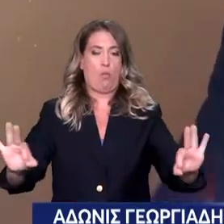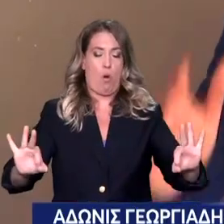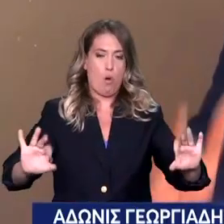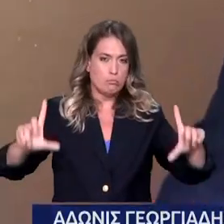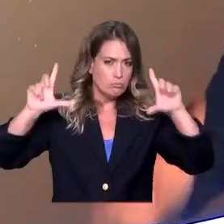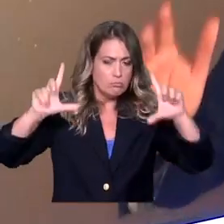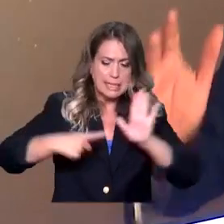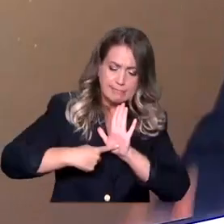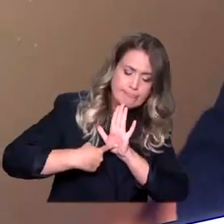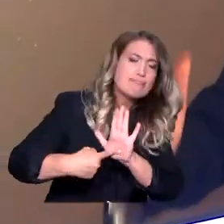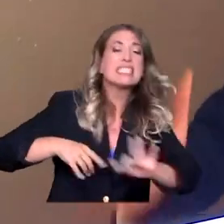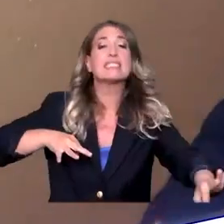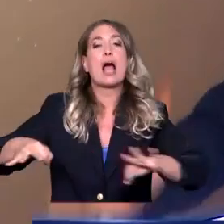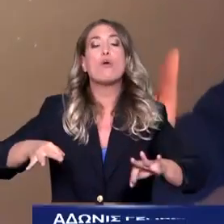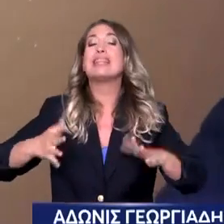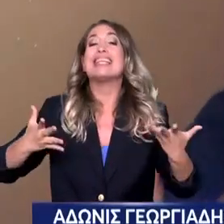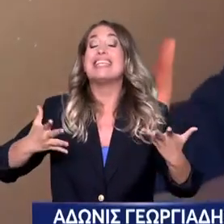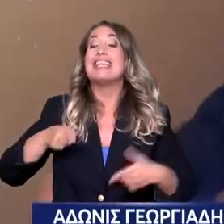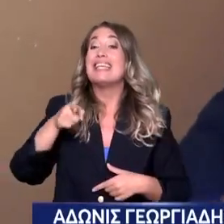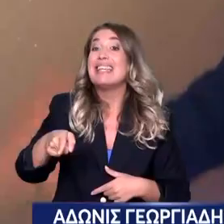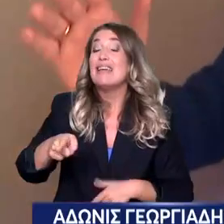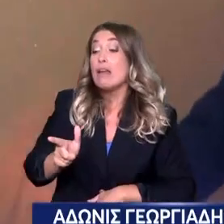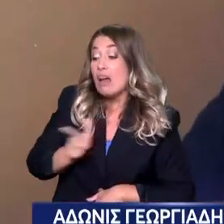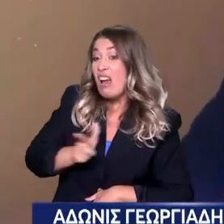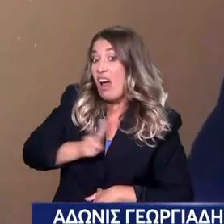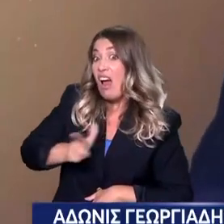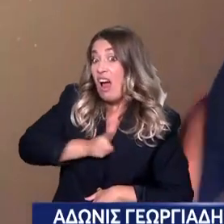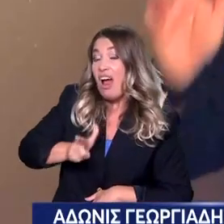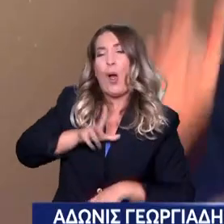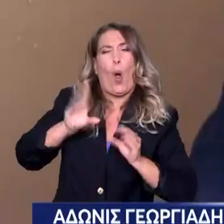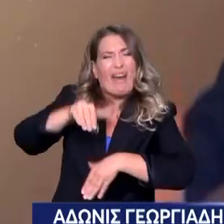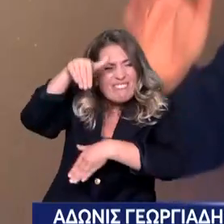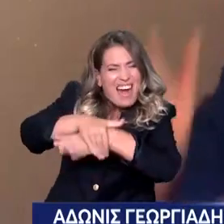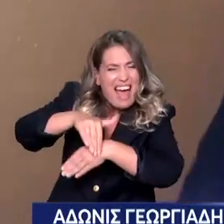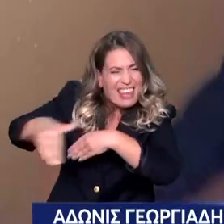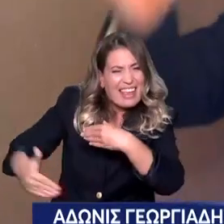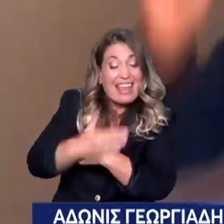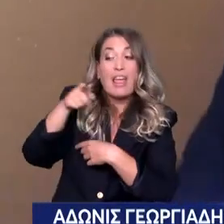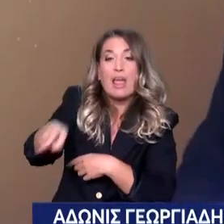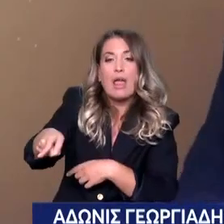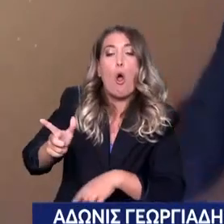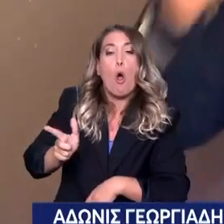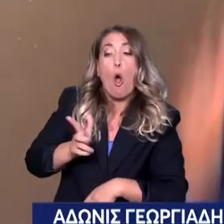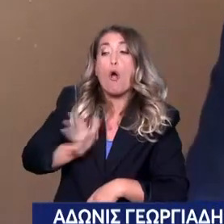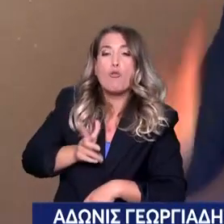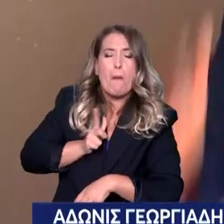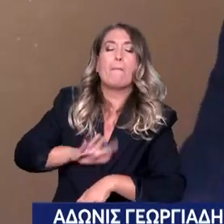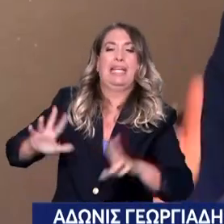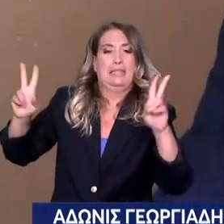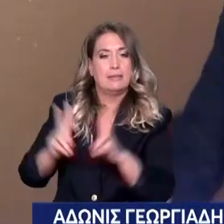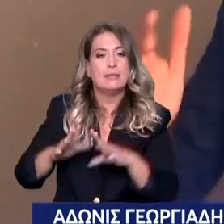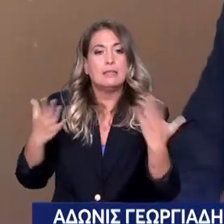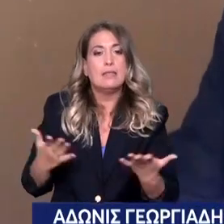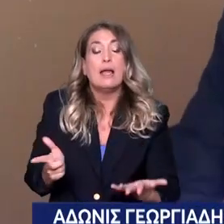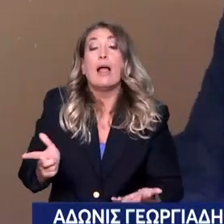για το πώς πραγματικά θα μειώσουμε τους χρόνους αναμονής στην εφημερία. Γιατί ο κόσμος που ταλαιπωρείται έχει δίκιο και είναι απαράδογος να